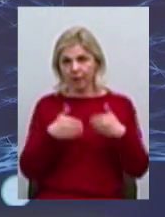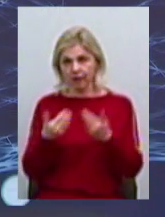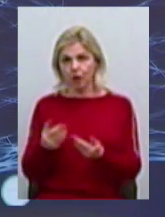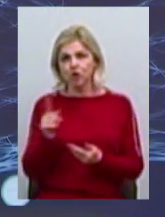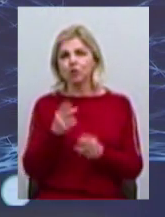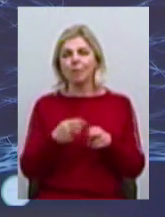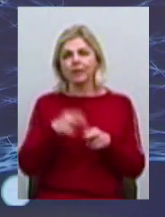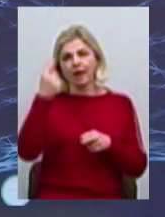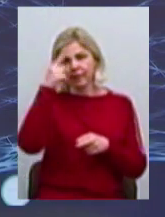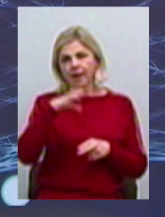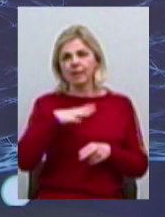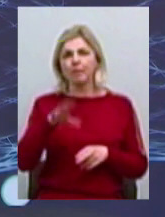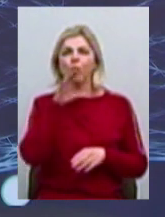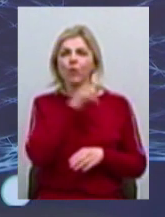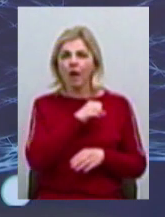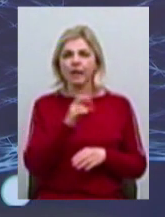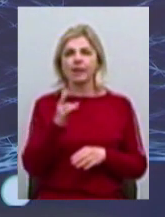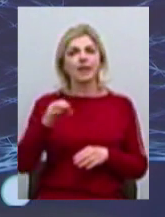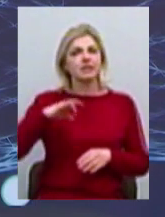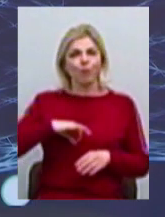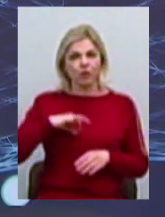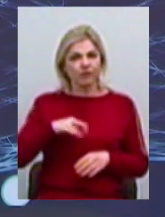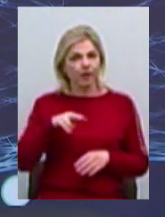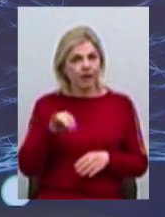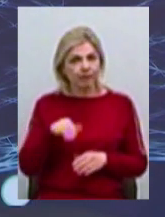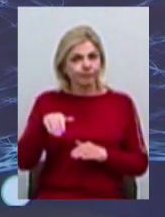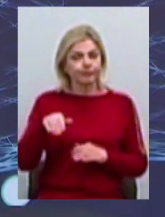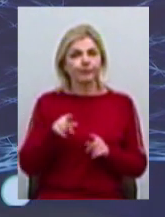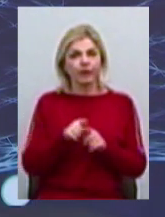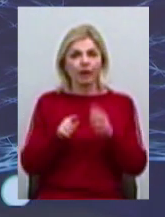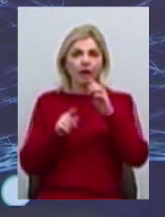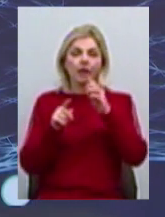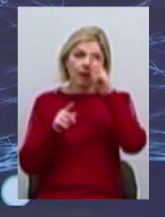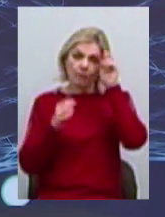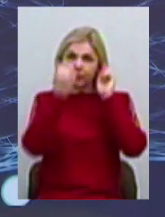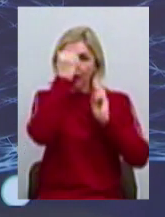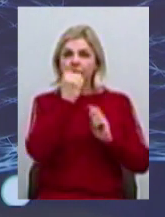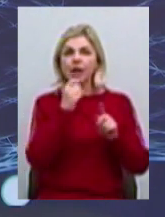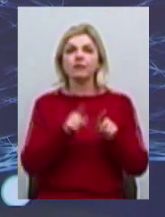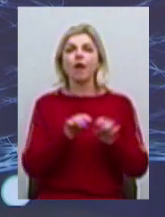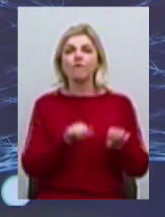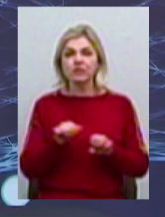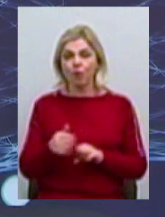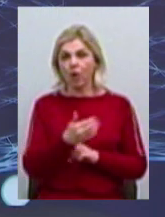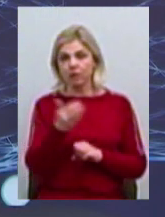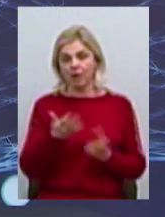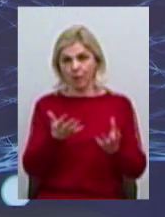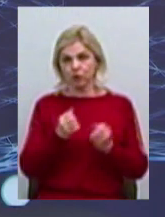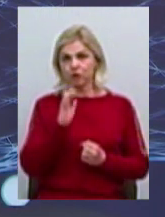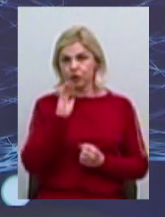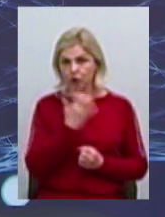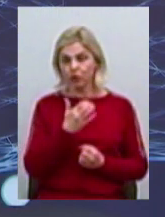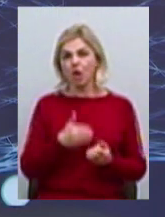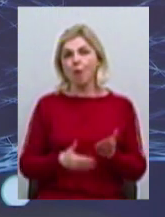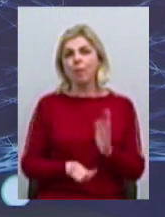була вкрадена, щоб не використовували. А з іншої сторони, благодаря цій возможності, вони получають серйозну підтримку технічну,